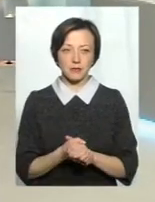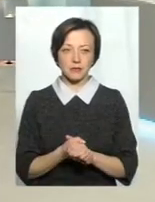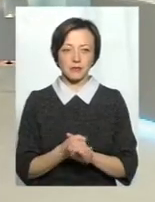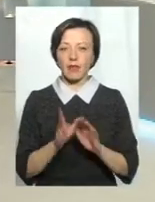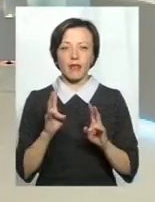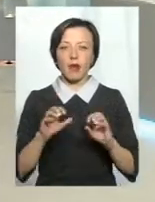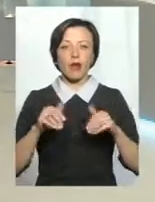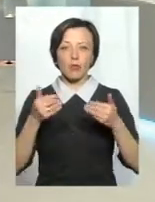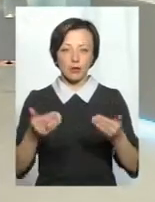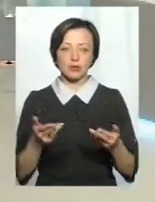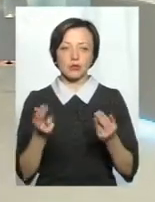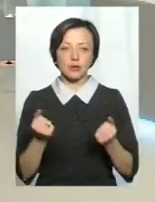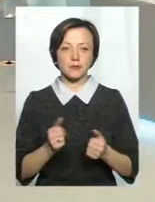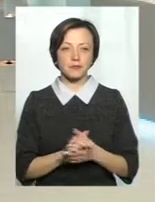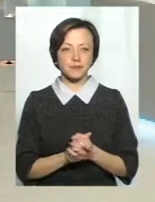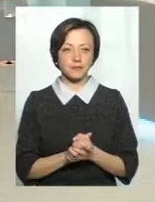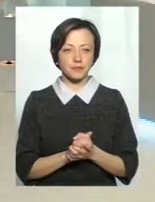рекомендується.